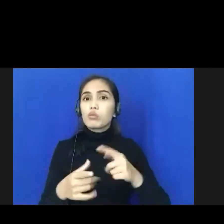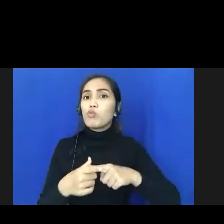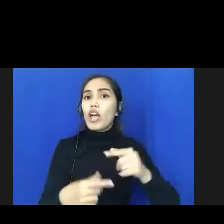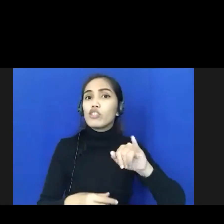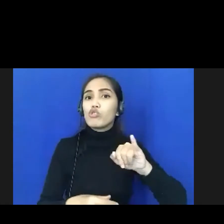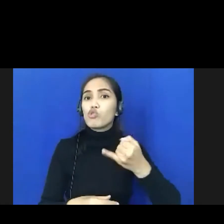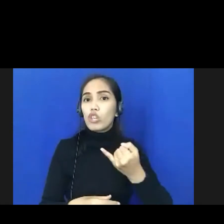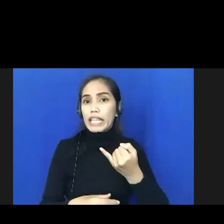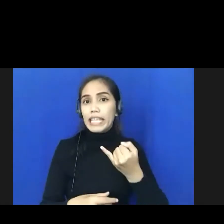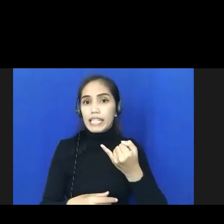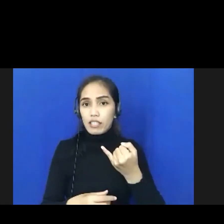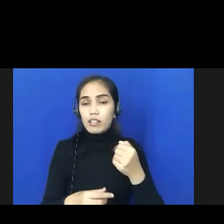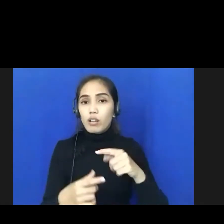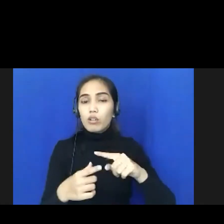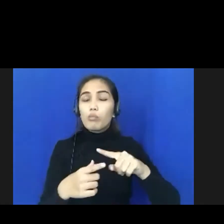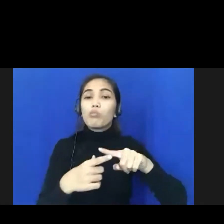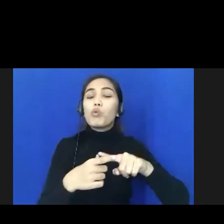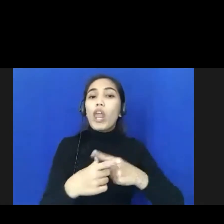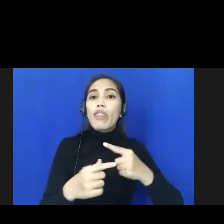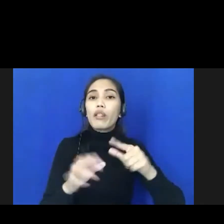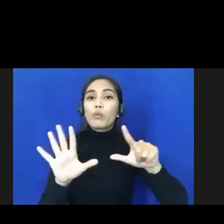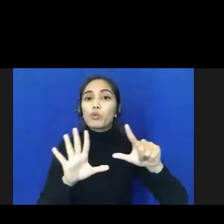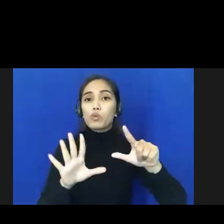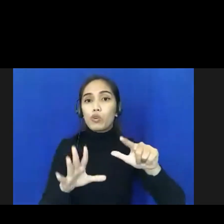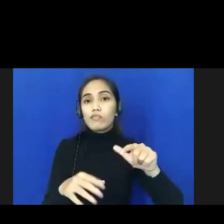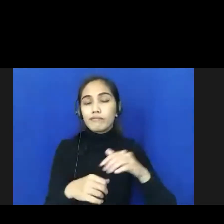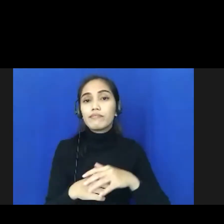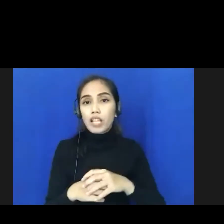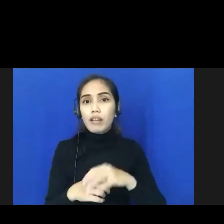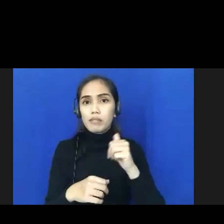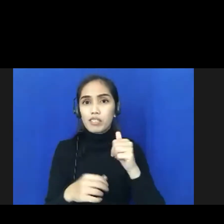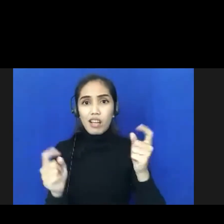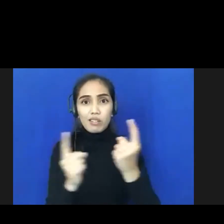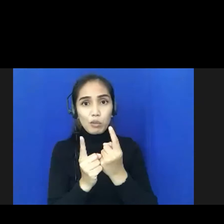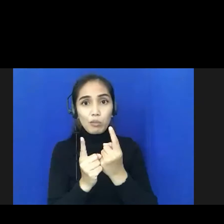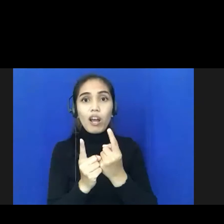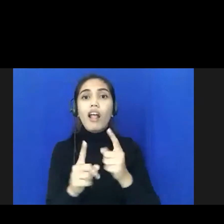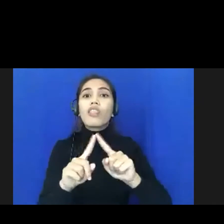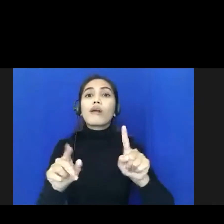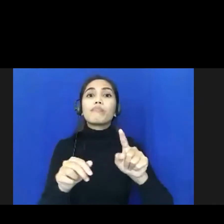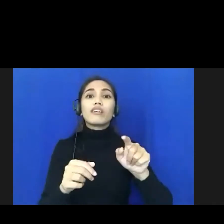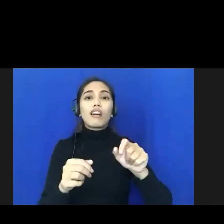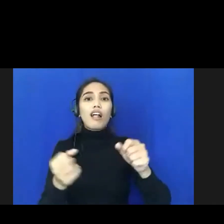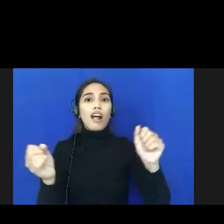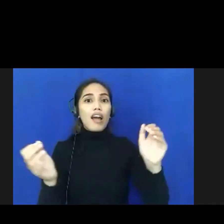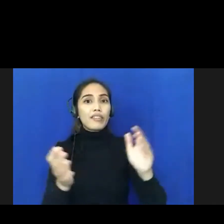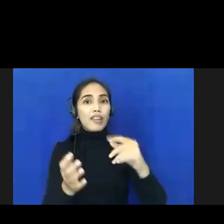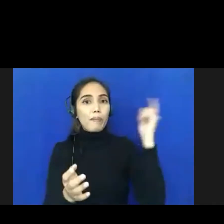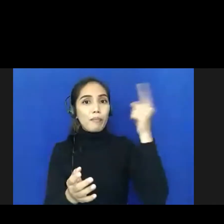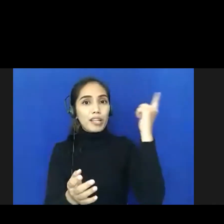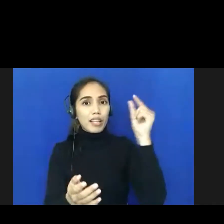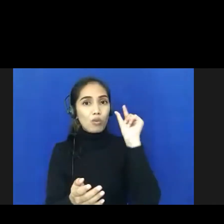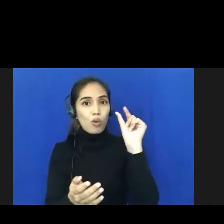terjadi tatap muka tetapi karena instruksi dari pusat bahwa tidak boleh